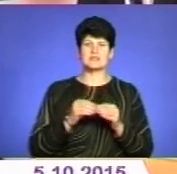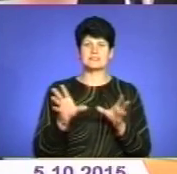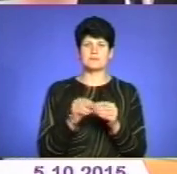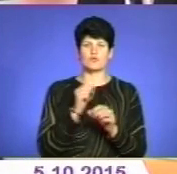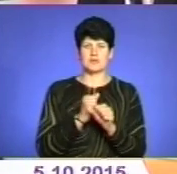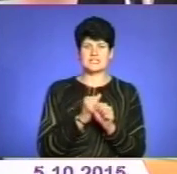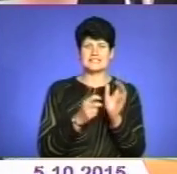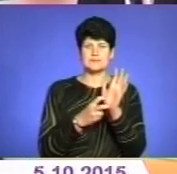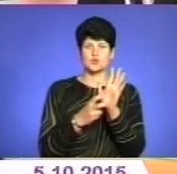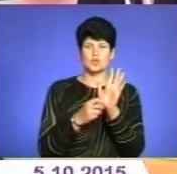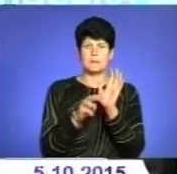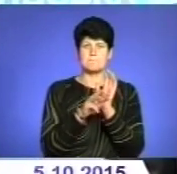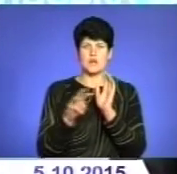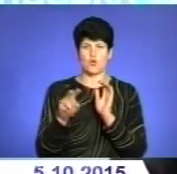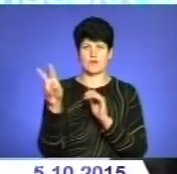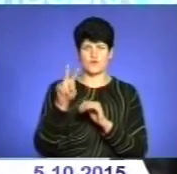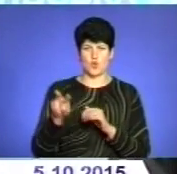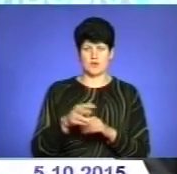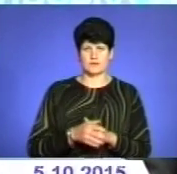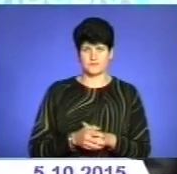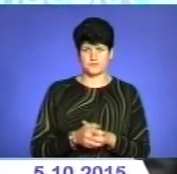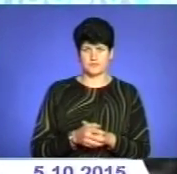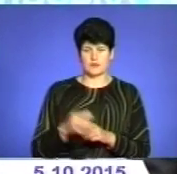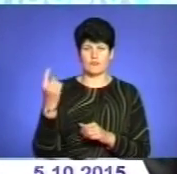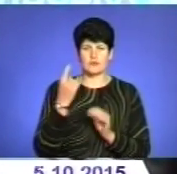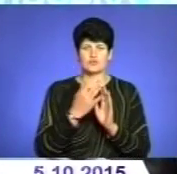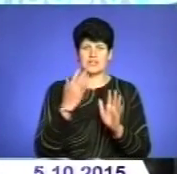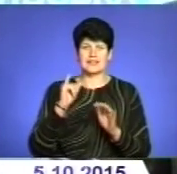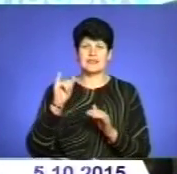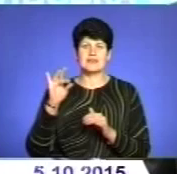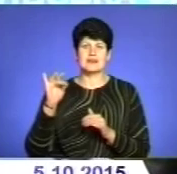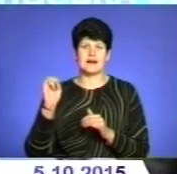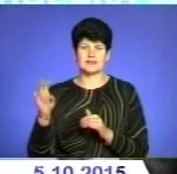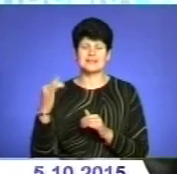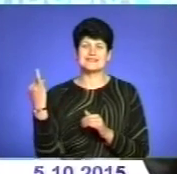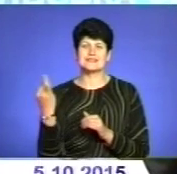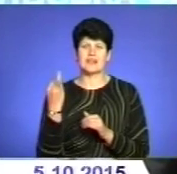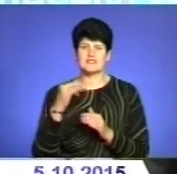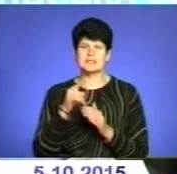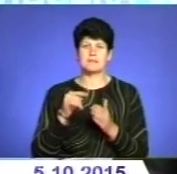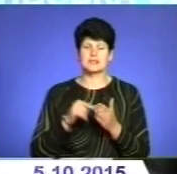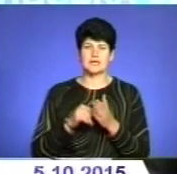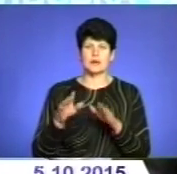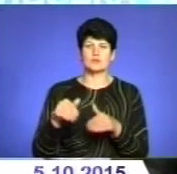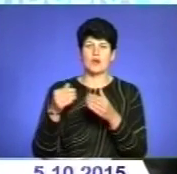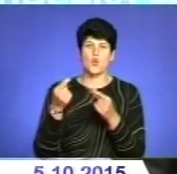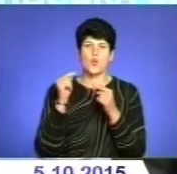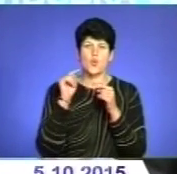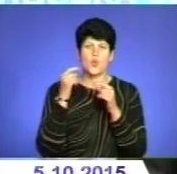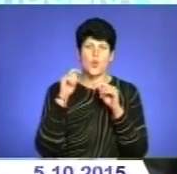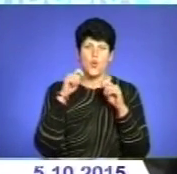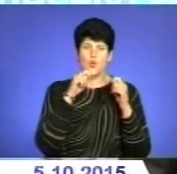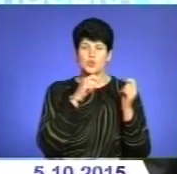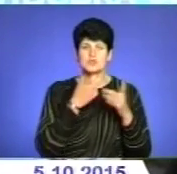700 мільйонів доларів. В першу чергу Іран цікавиться питаннями поставок кукурудзи. Потужності